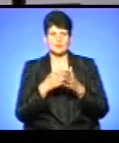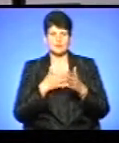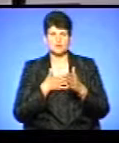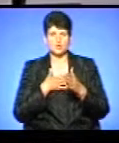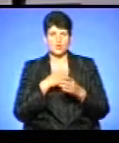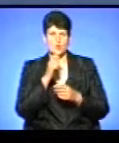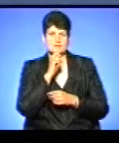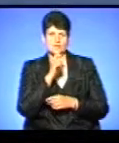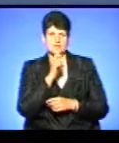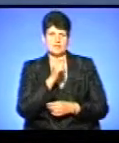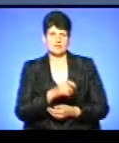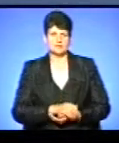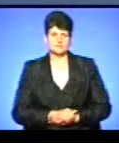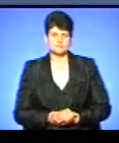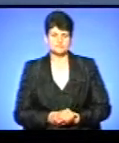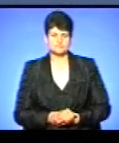таке.